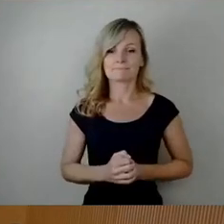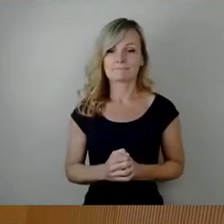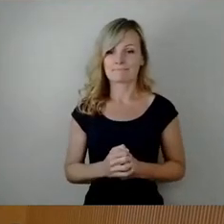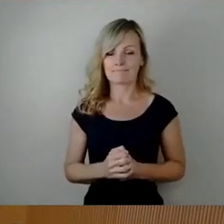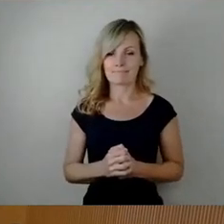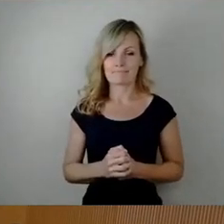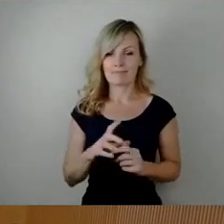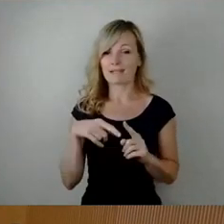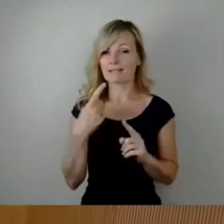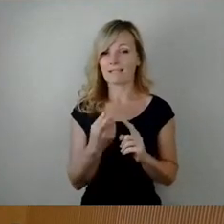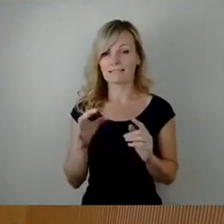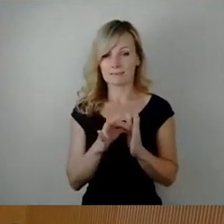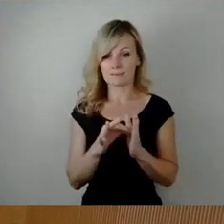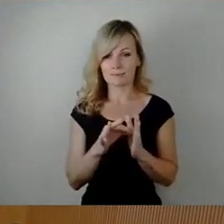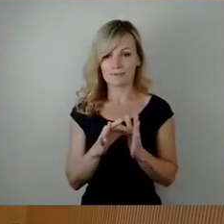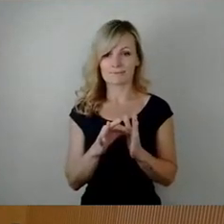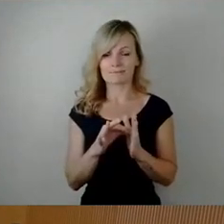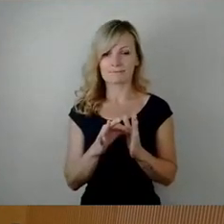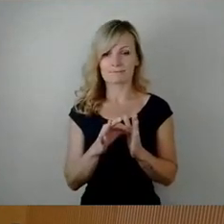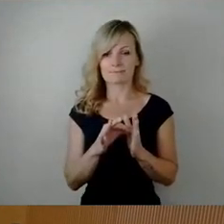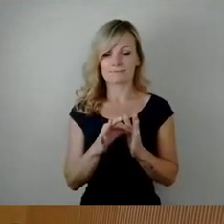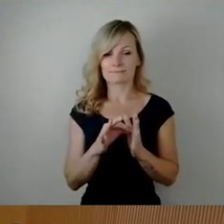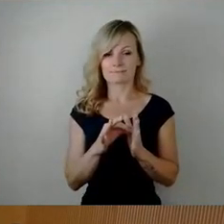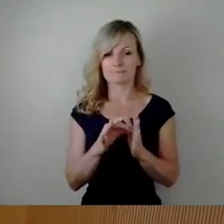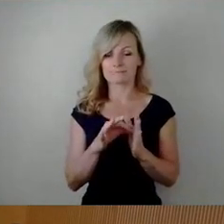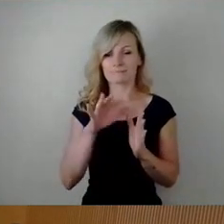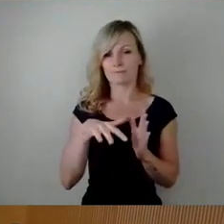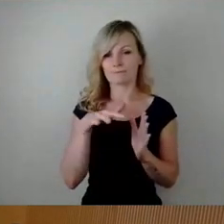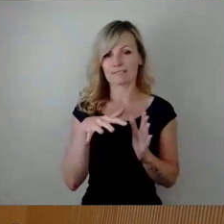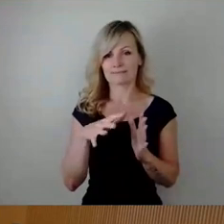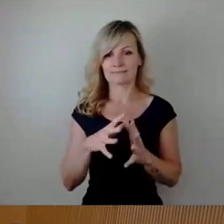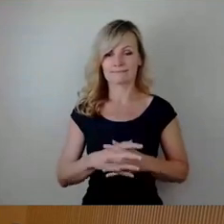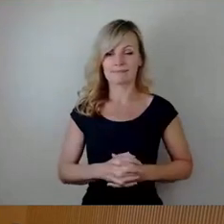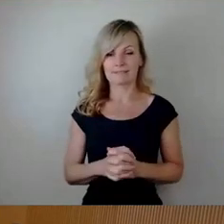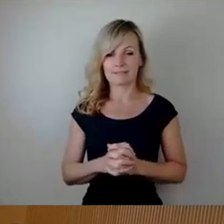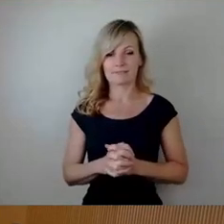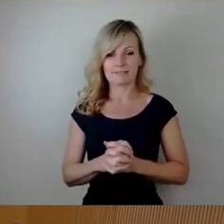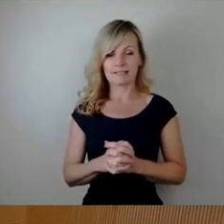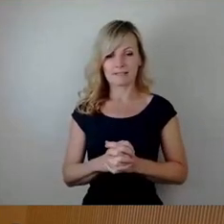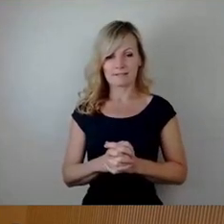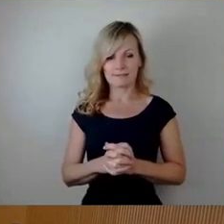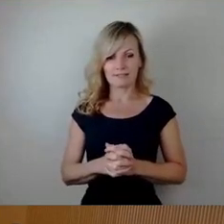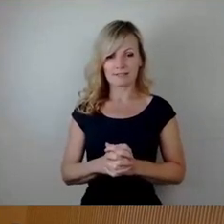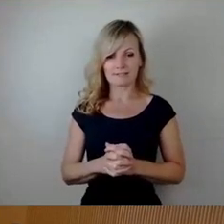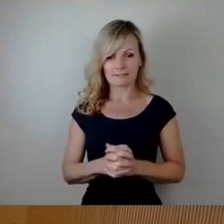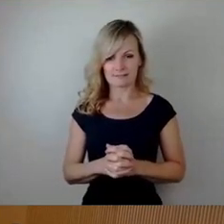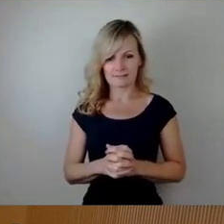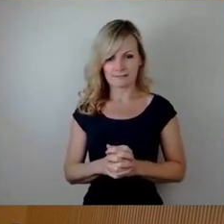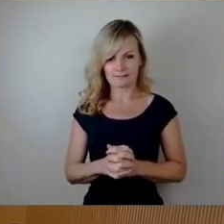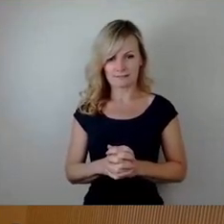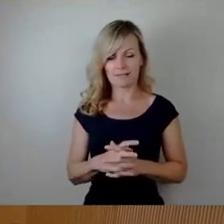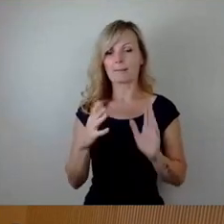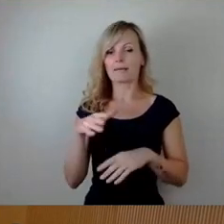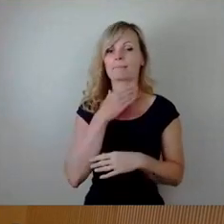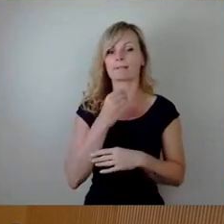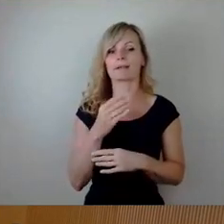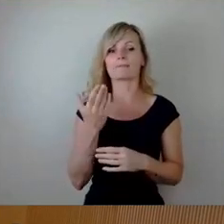Nächsten Punkt, Nummer 15 für uns. Mehr Bedarf für soziale Leistungen im